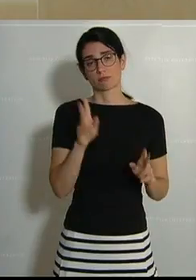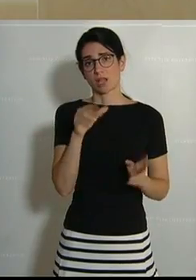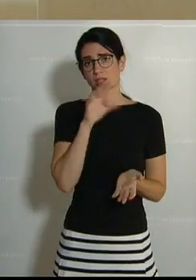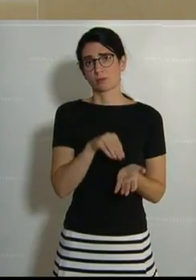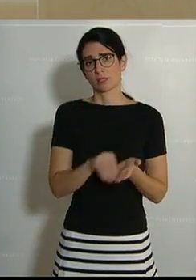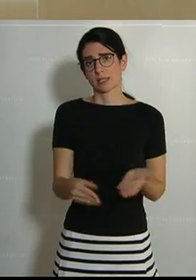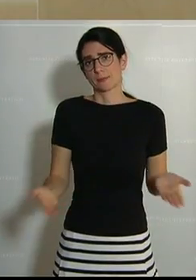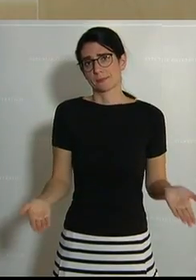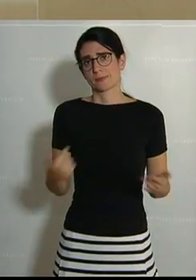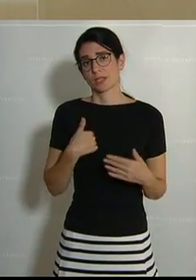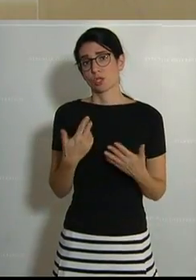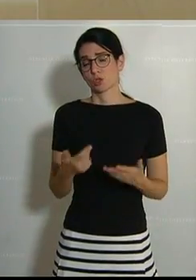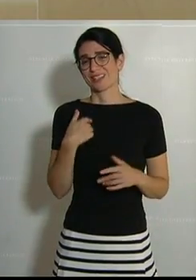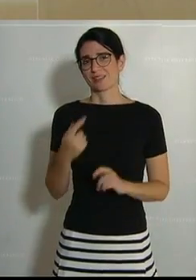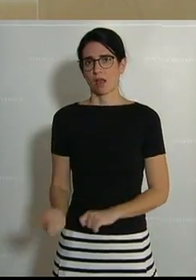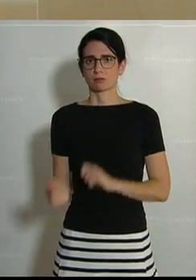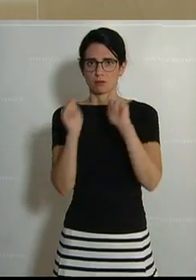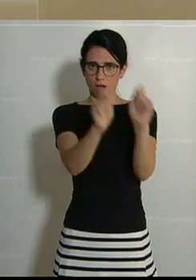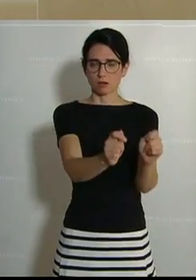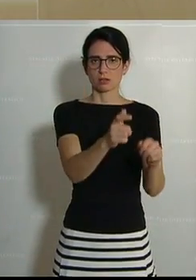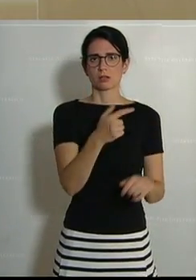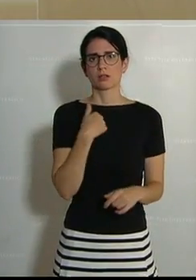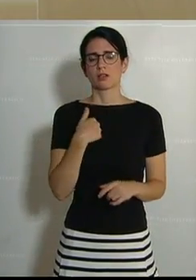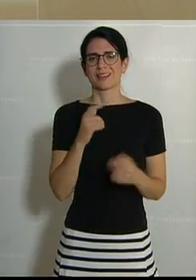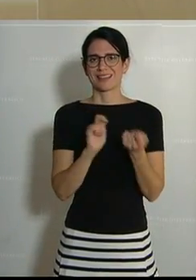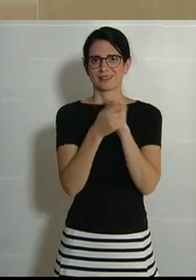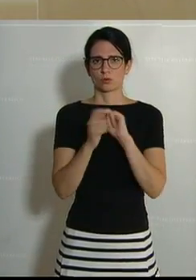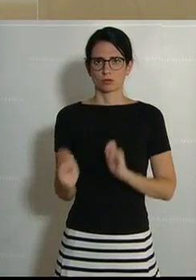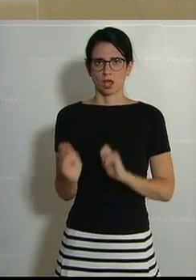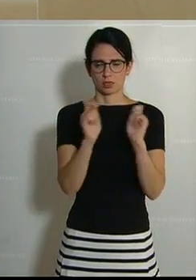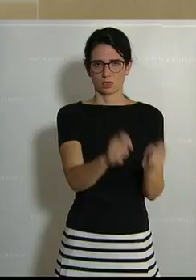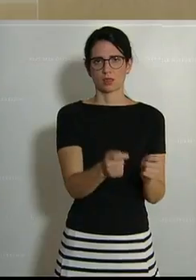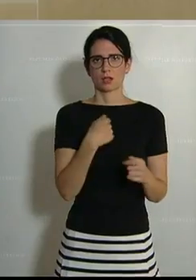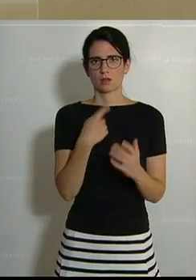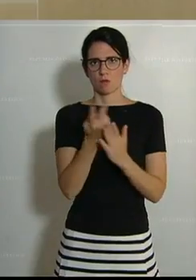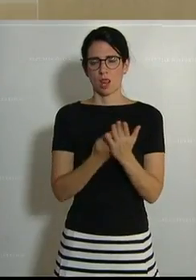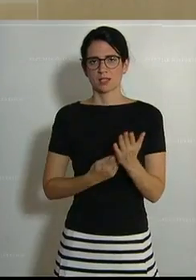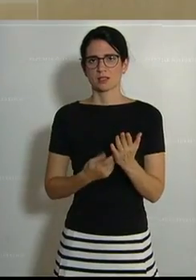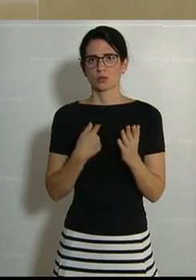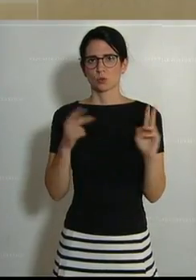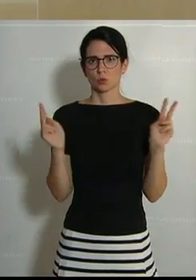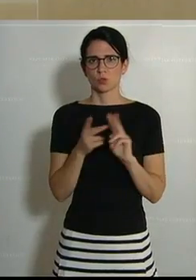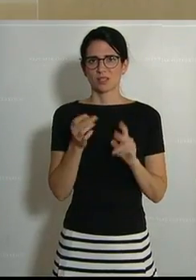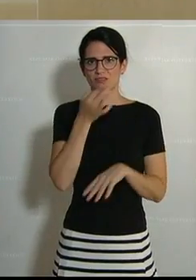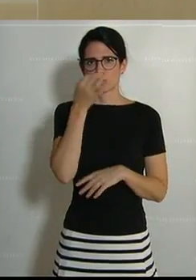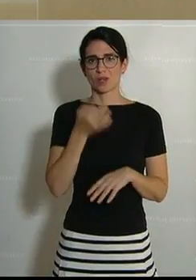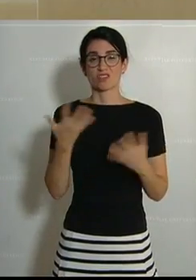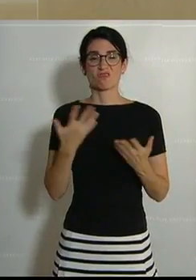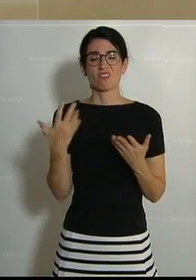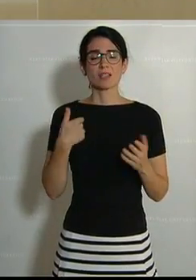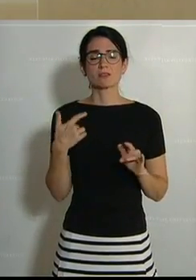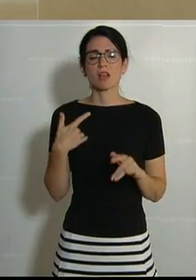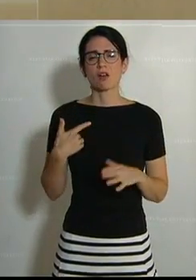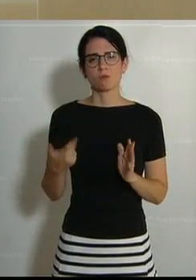zahlen könnten. Und somit bringe ich jetzt einen Antrag ein, einen Abänderungsantrag. Ich lese Ihnen auch gleich vor, nur kurz auf Deutsch, was fordern wir